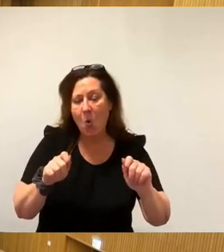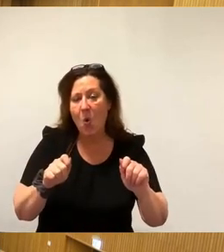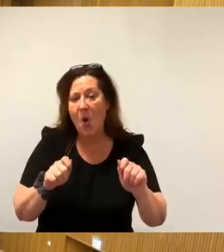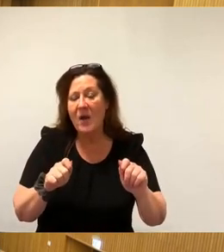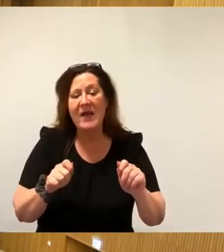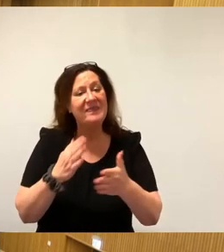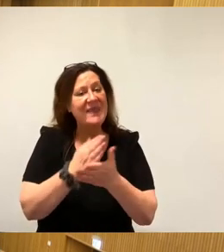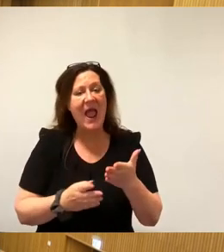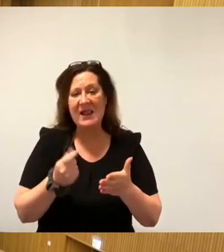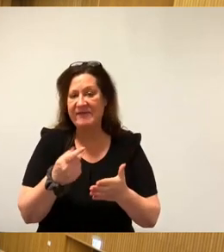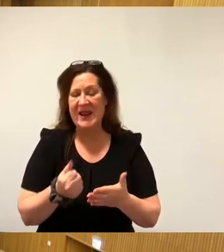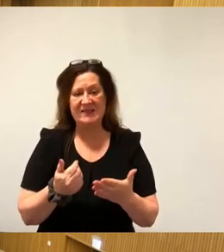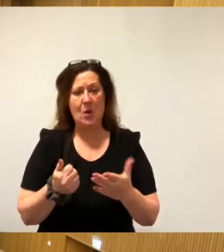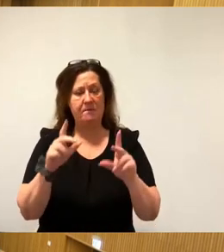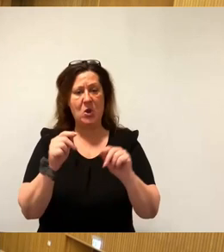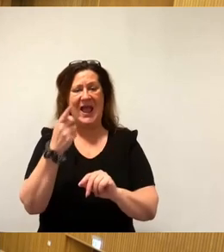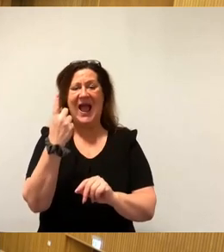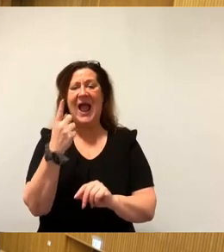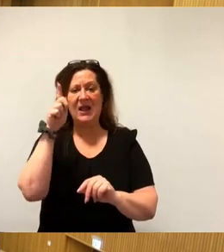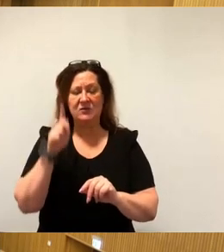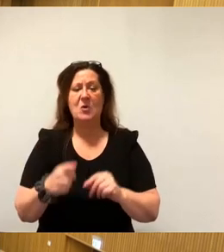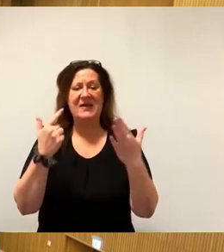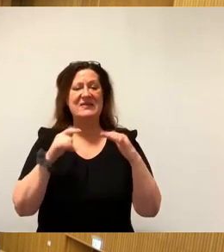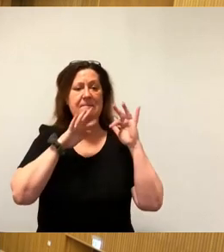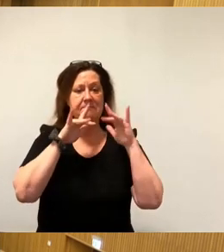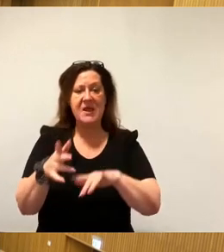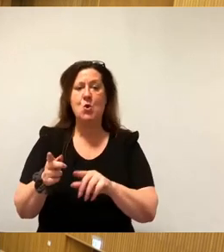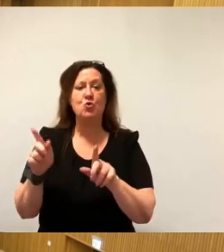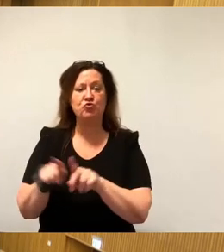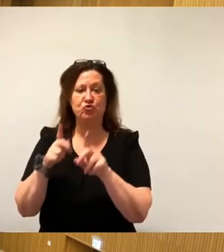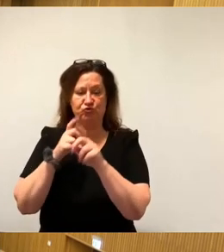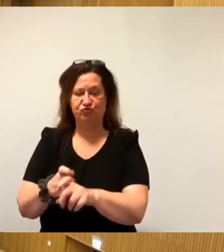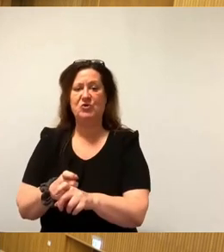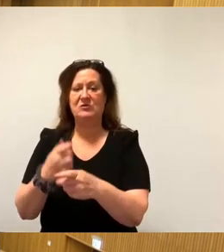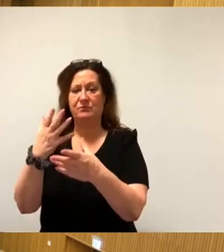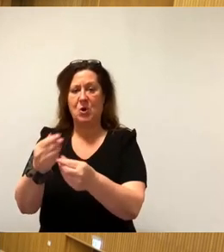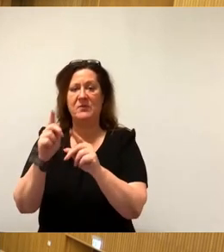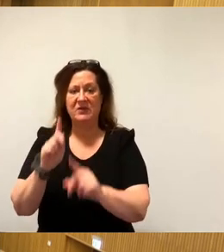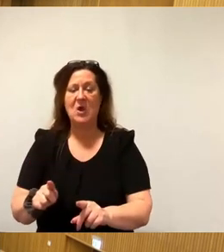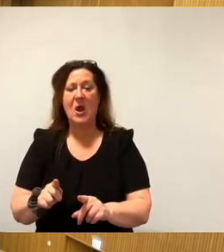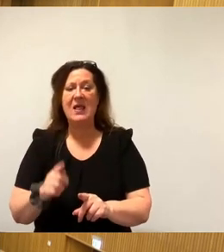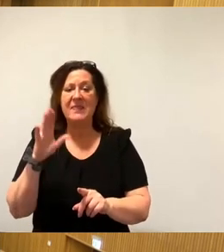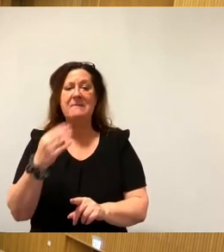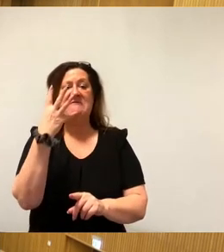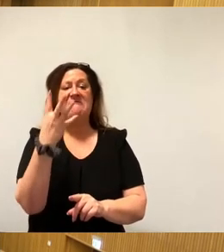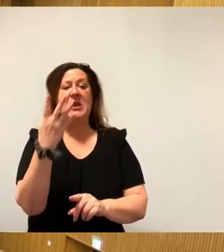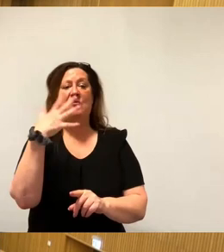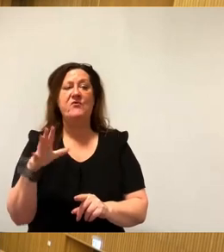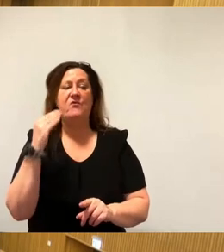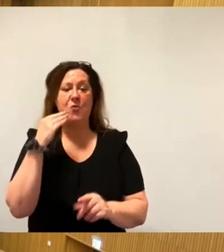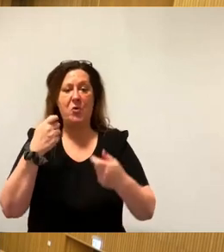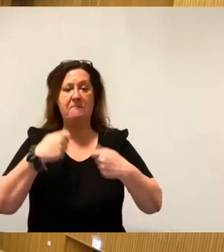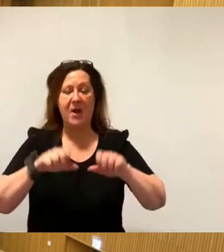sollen an die WED als Zuschuss fließen, damit zwei Bauvorhaben mit in Summe 54 Wohneinheiten jetzt gebaut werden können.